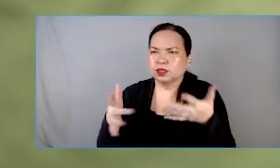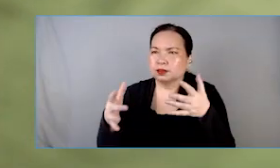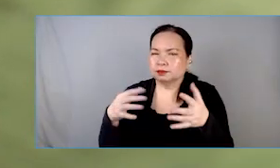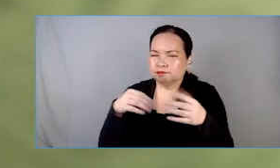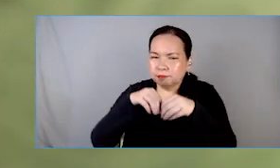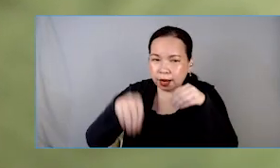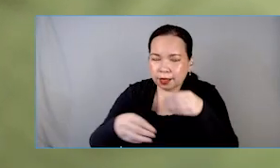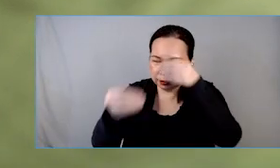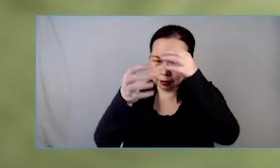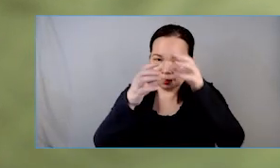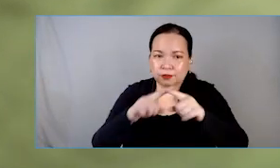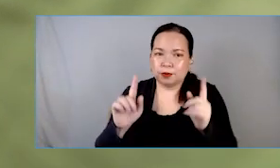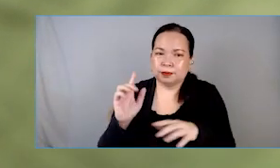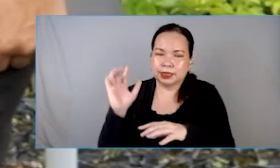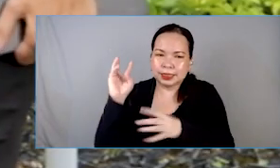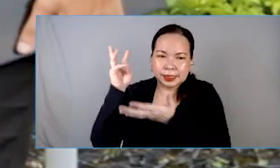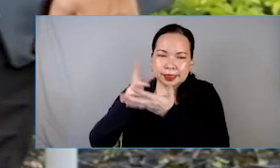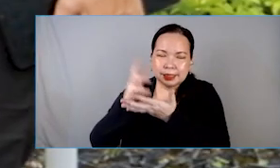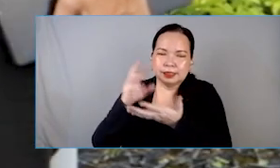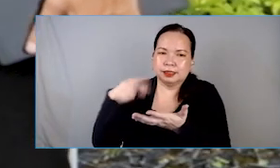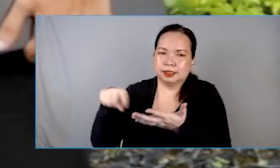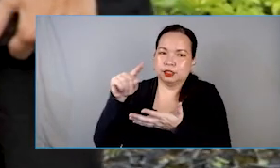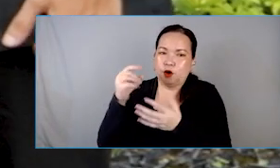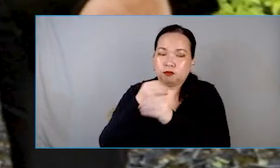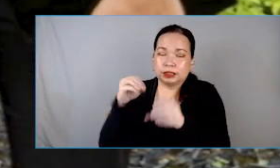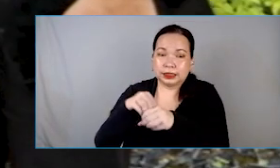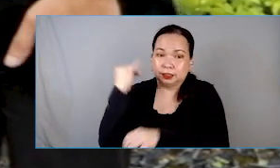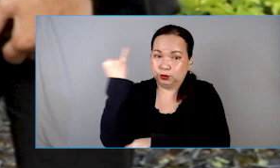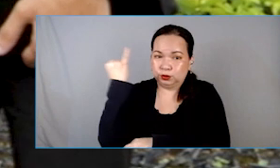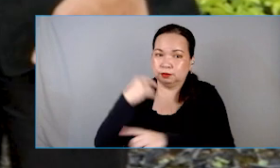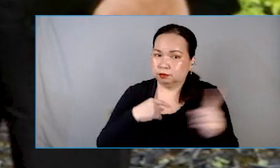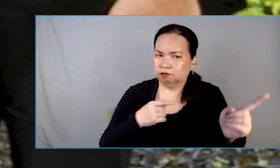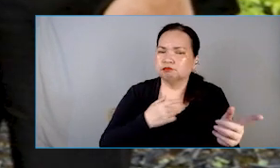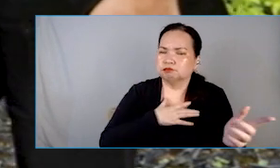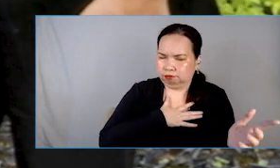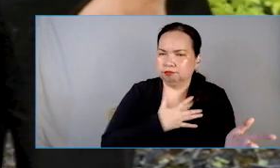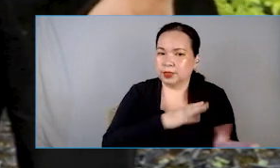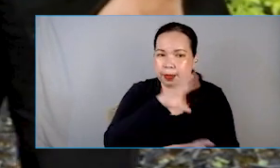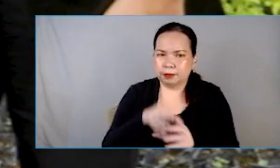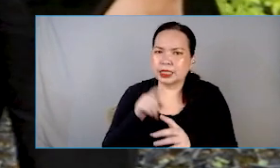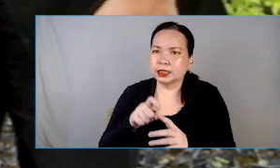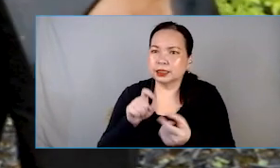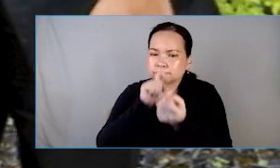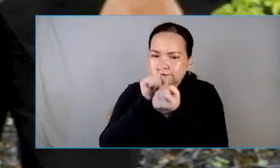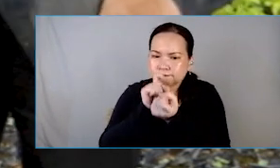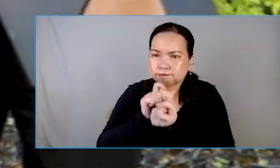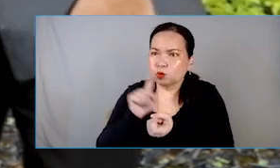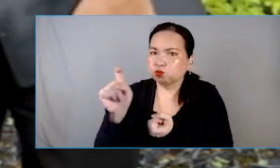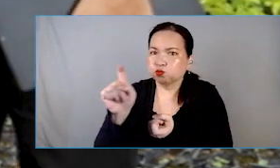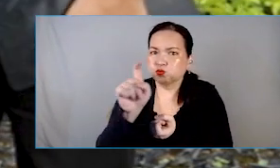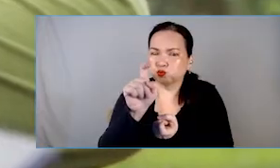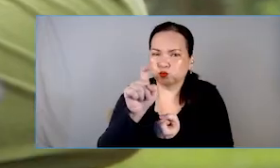Municipal Agriculture Office in Erosine. Tumulang kami dahil kailangan magkaroon ng mga katanungan dun sa pagkuhan ng